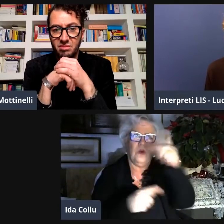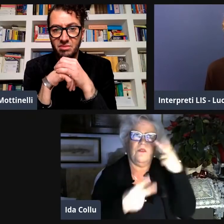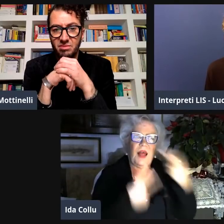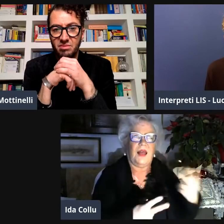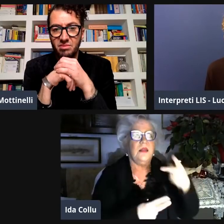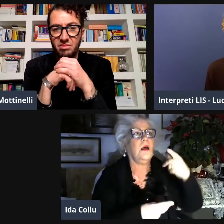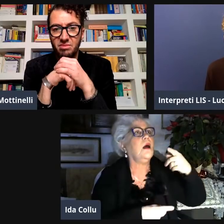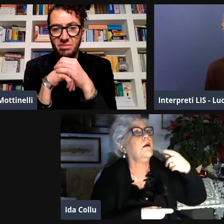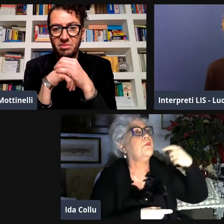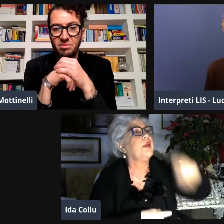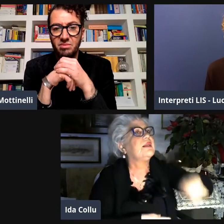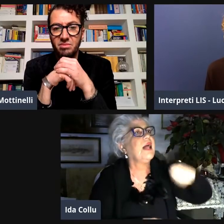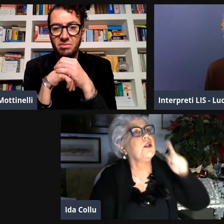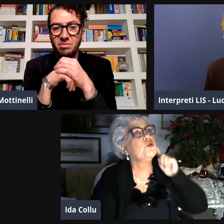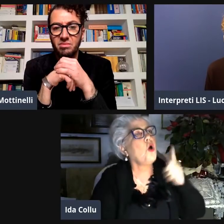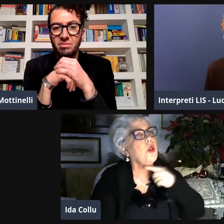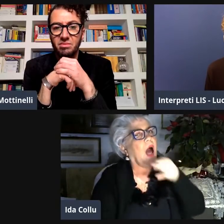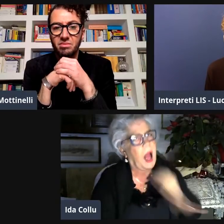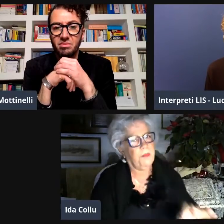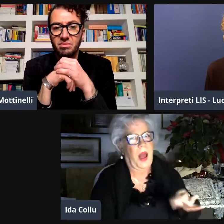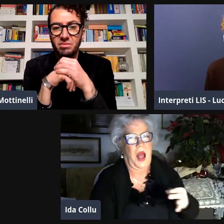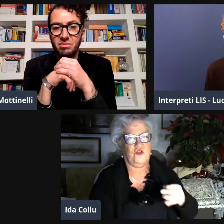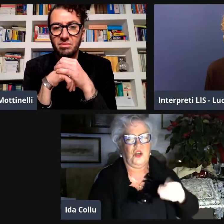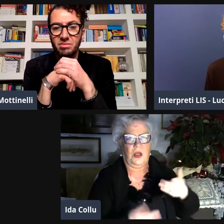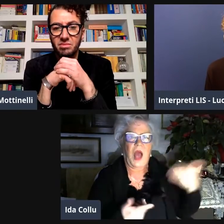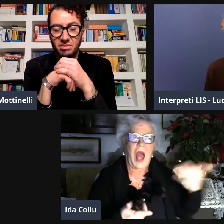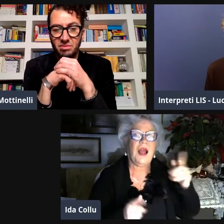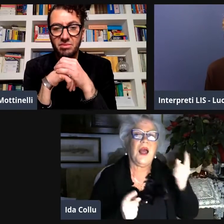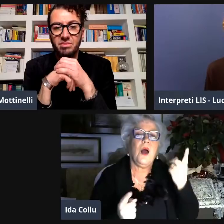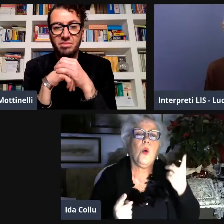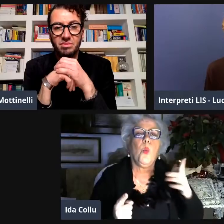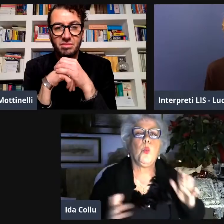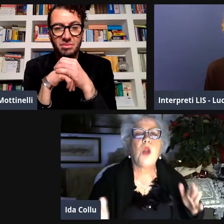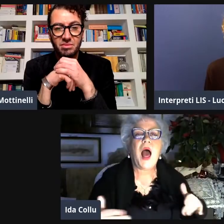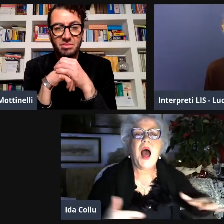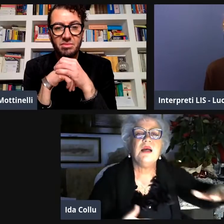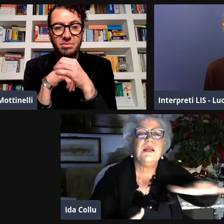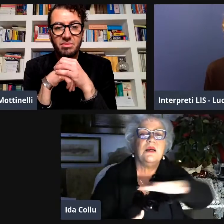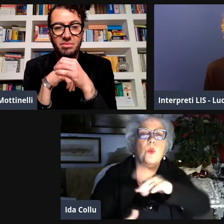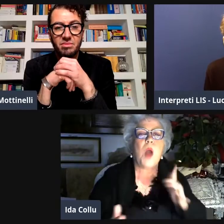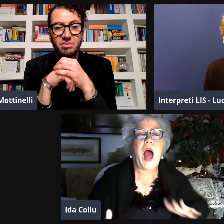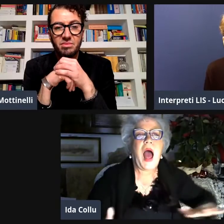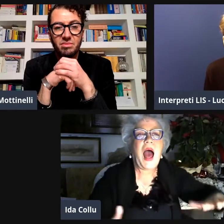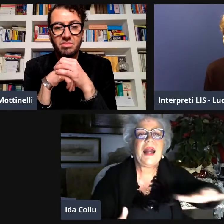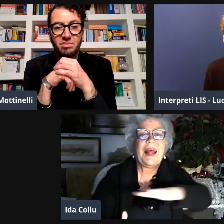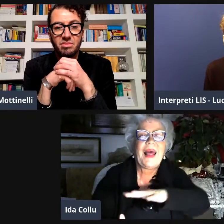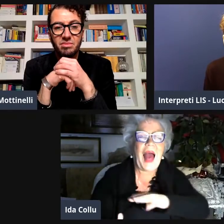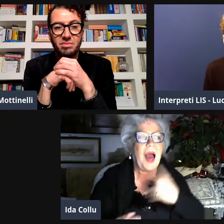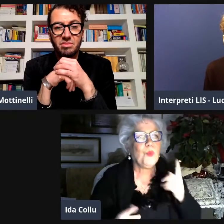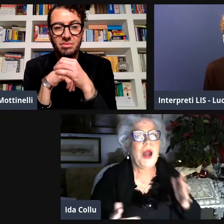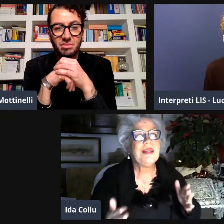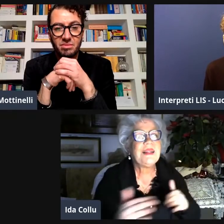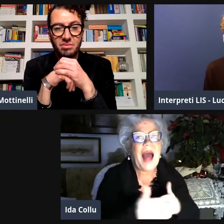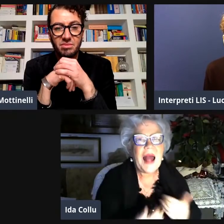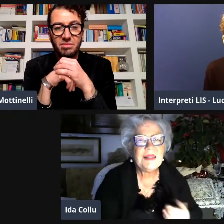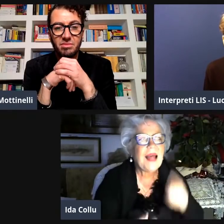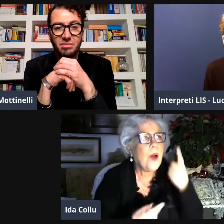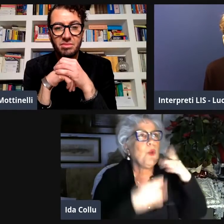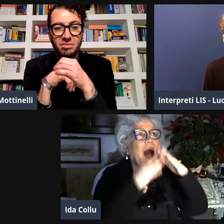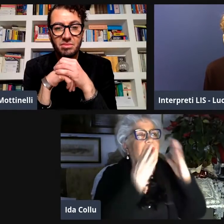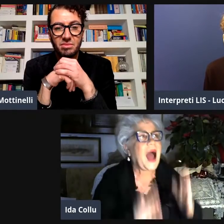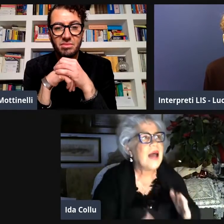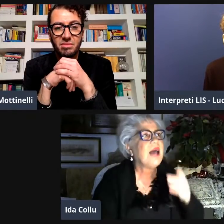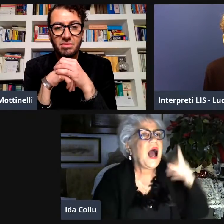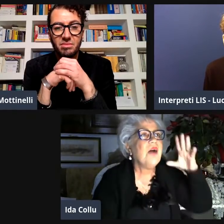piace quella stanza ma io vorrei che vedessero il presidente dell'ENS presidente sordo per quello che